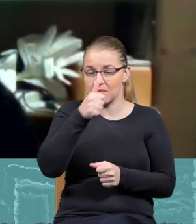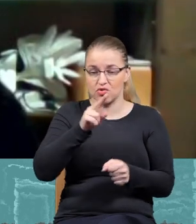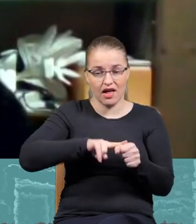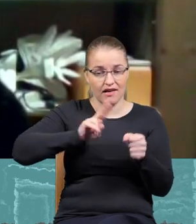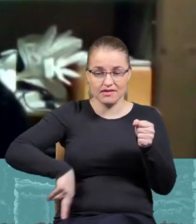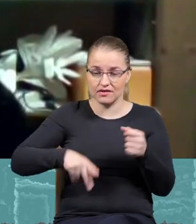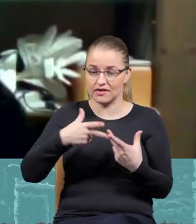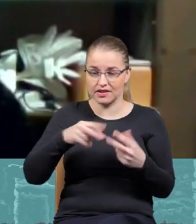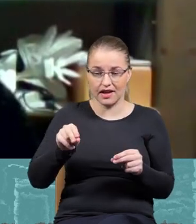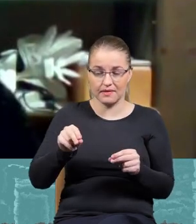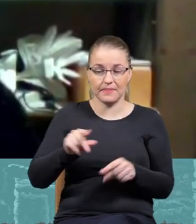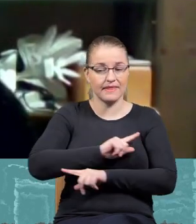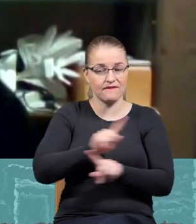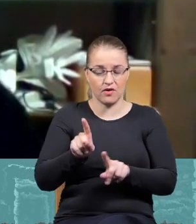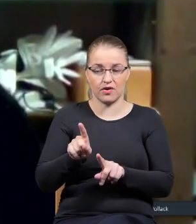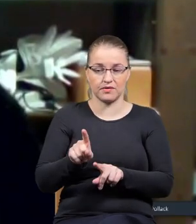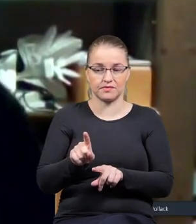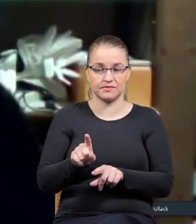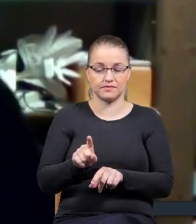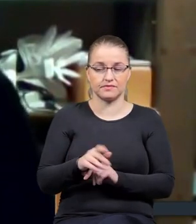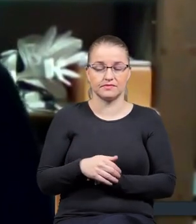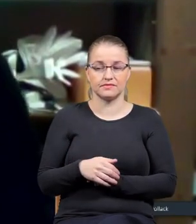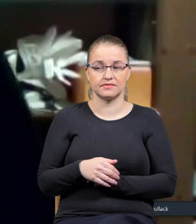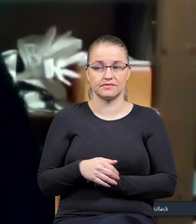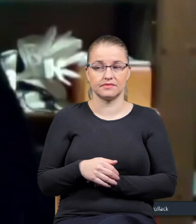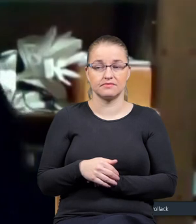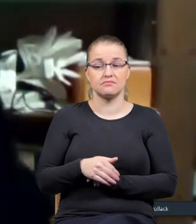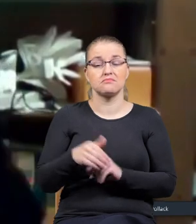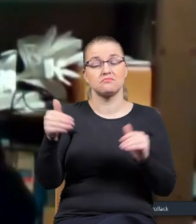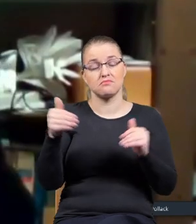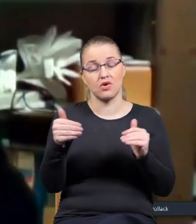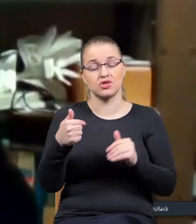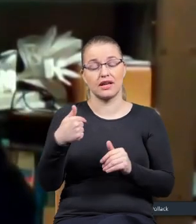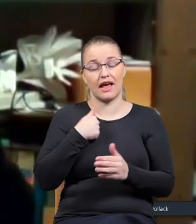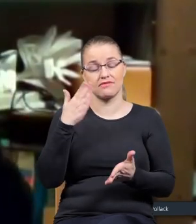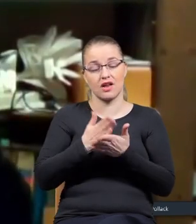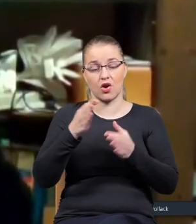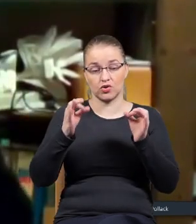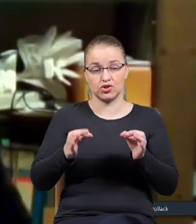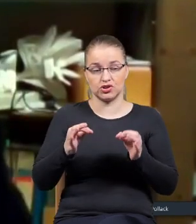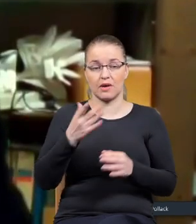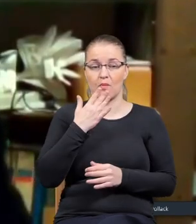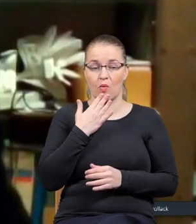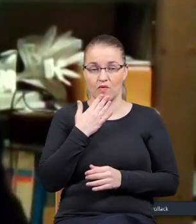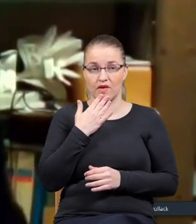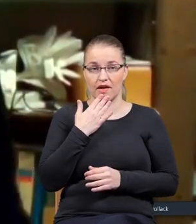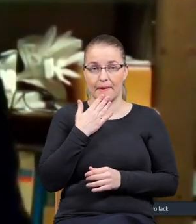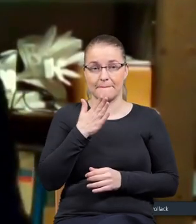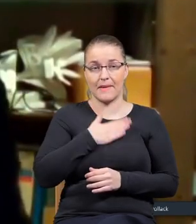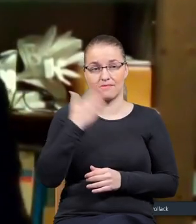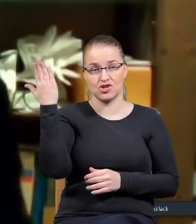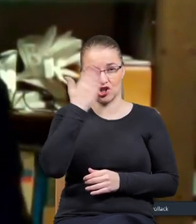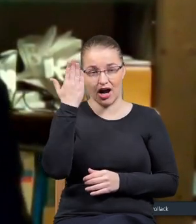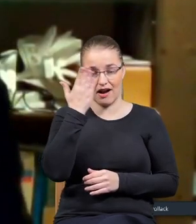To nie wolno. Nie wolno nam. Więc może ja tylko dzisiaj tak mówię, takie czarne mam